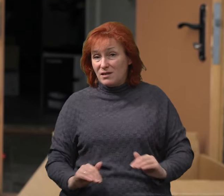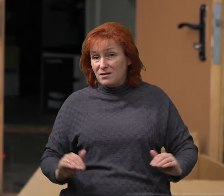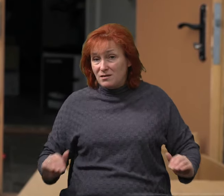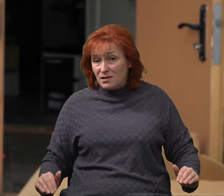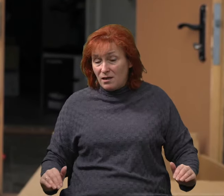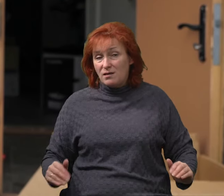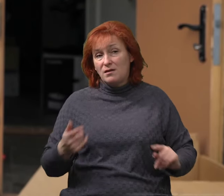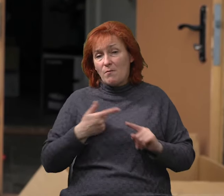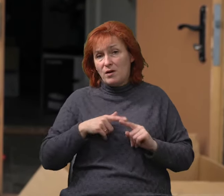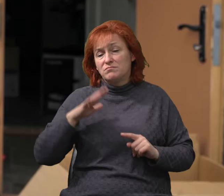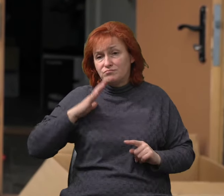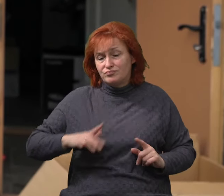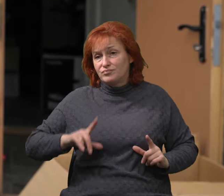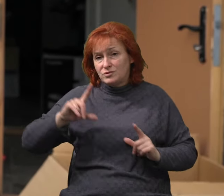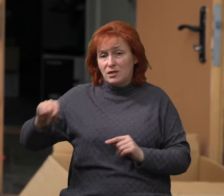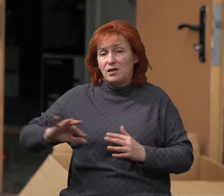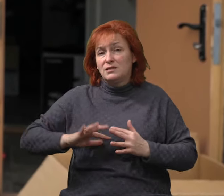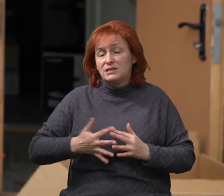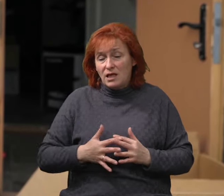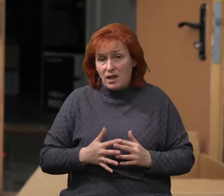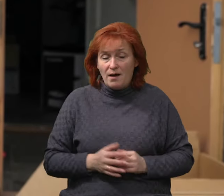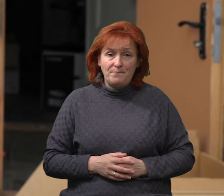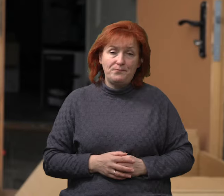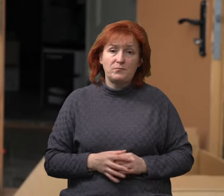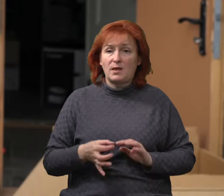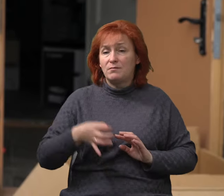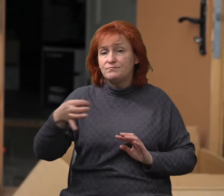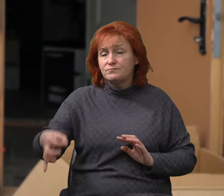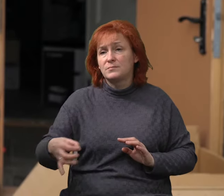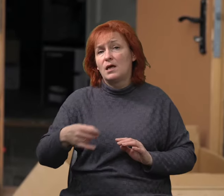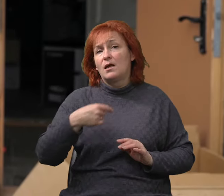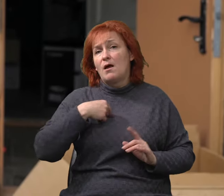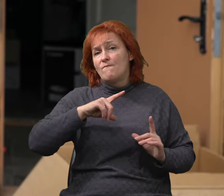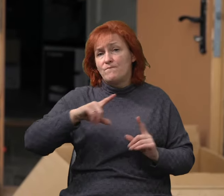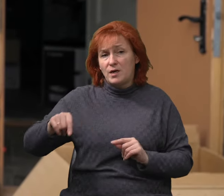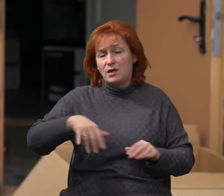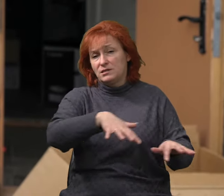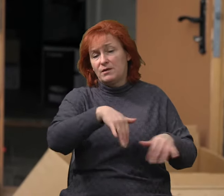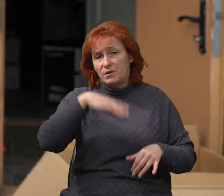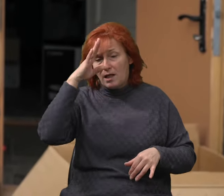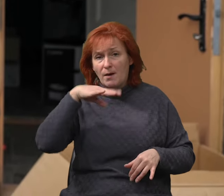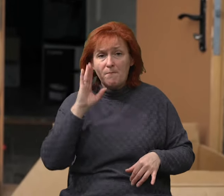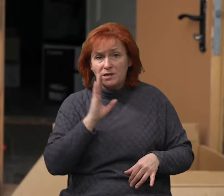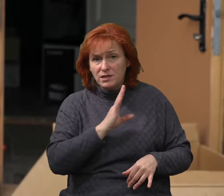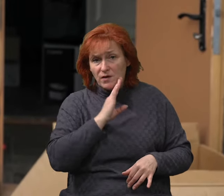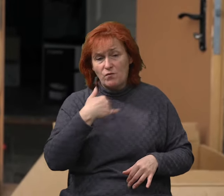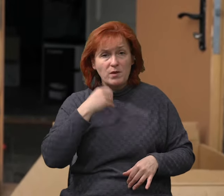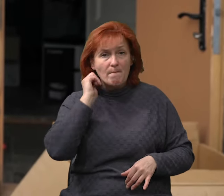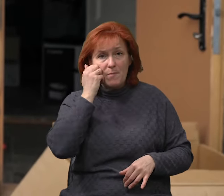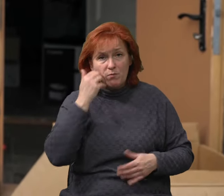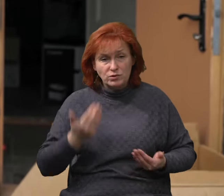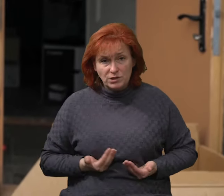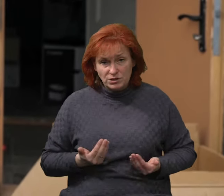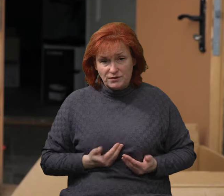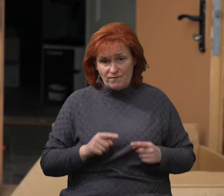довелося виїжджати з села. Виїхали, забрала батьків звідти також, і в мене бабуся